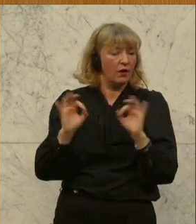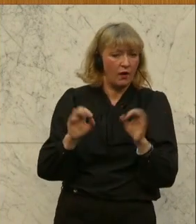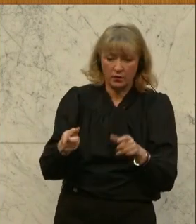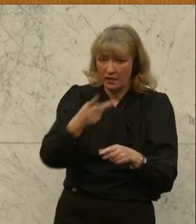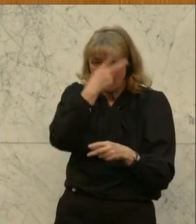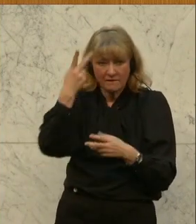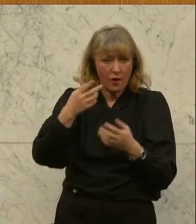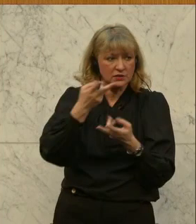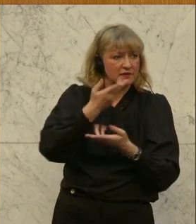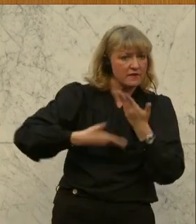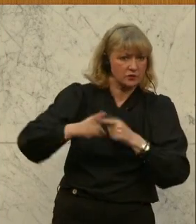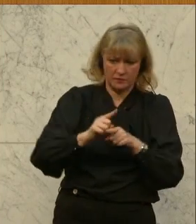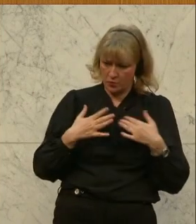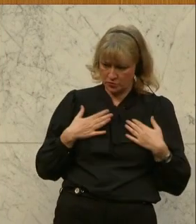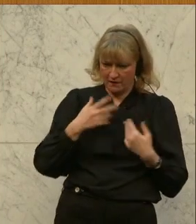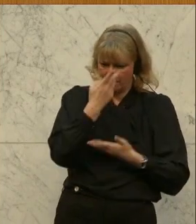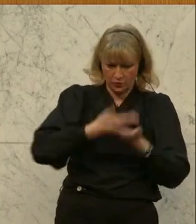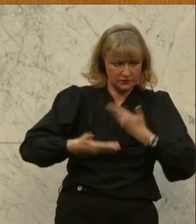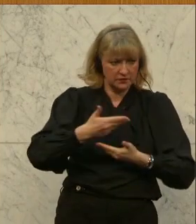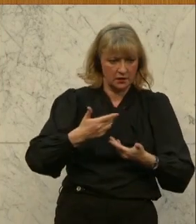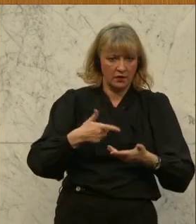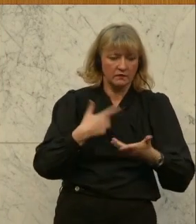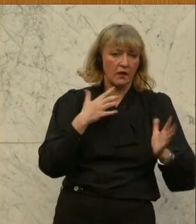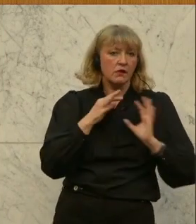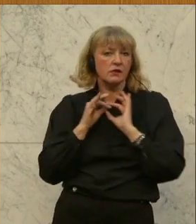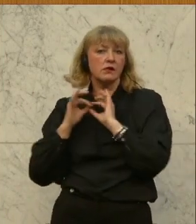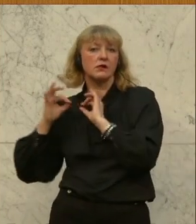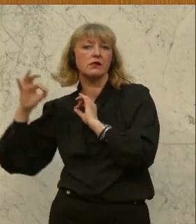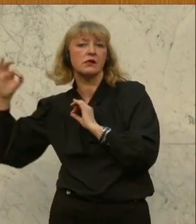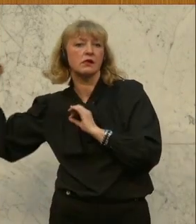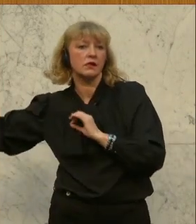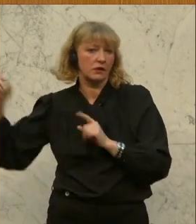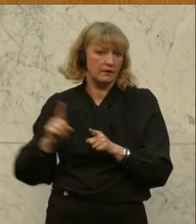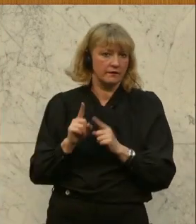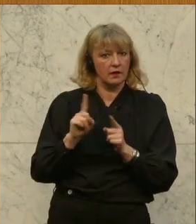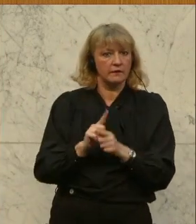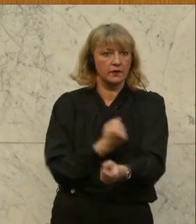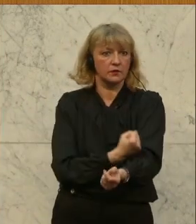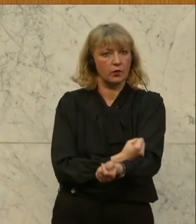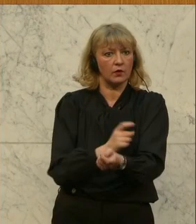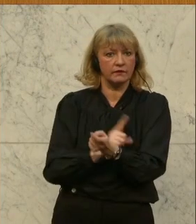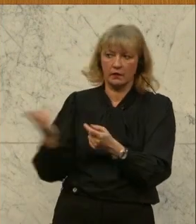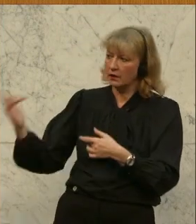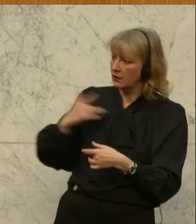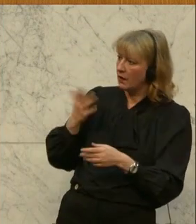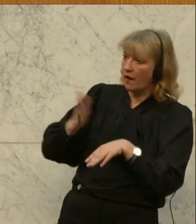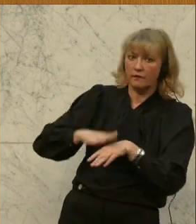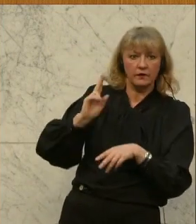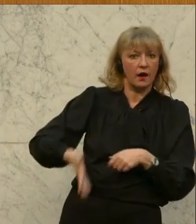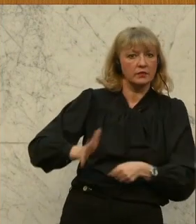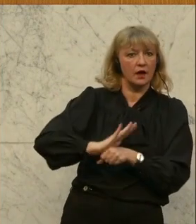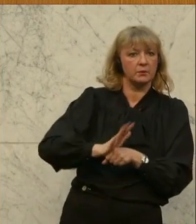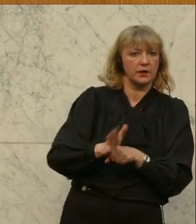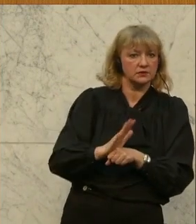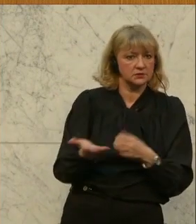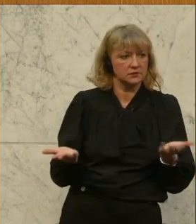Volkswirtschaften, so wie unsere Volkswirtschaft, abhängig wie Junkies, die erpressbar werden. Und